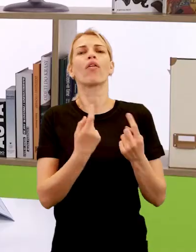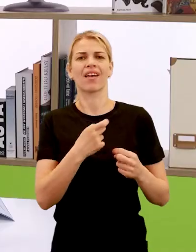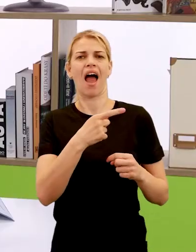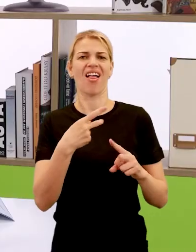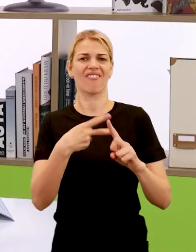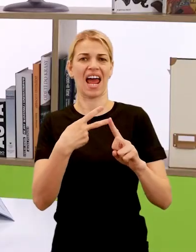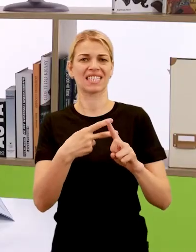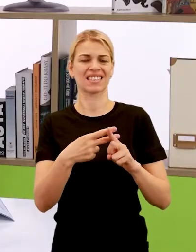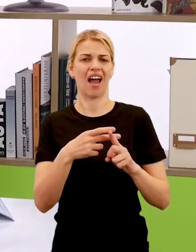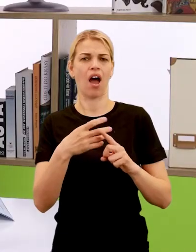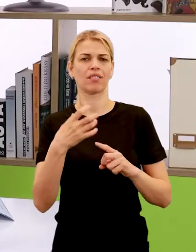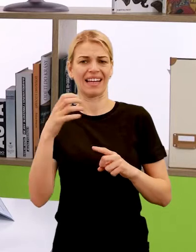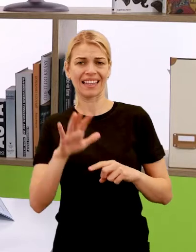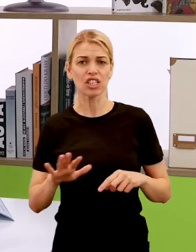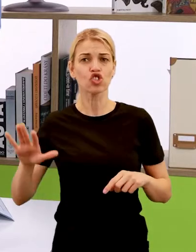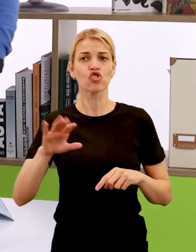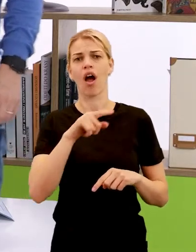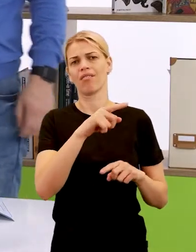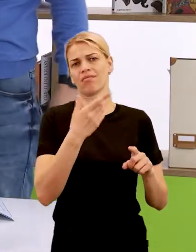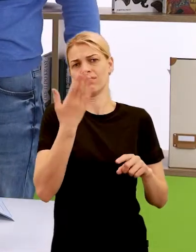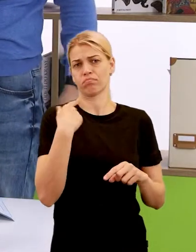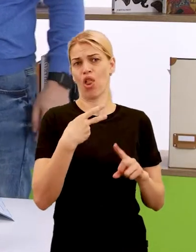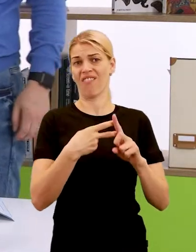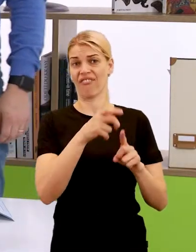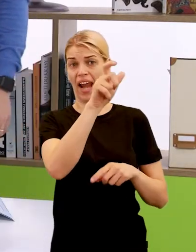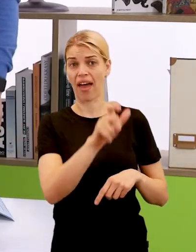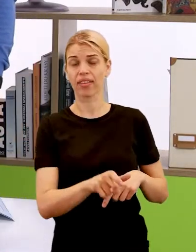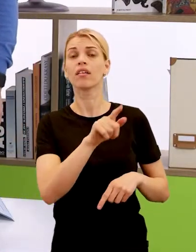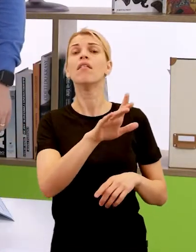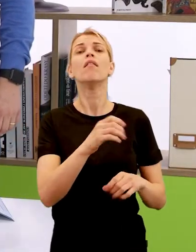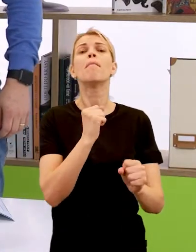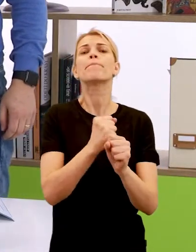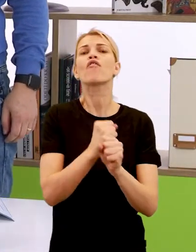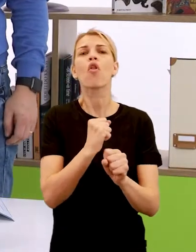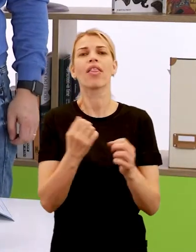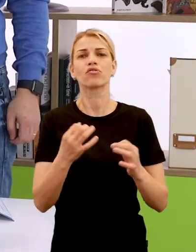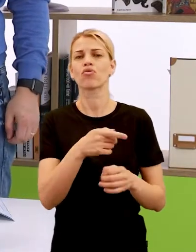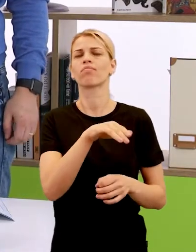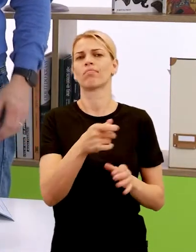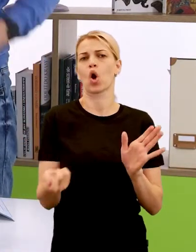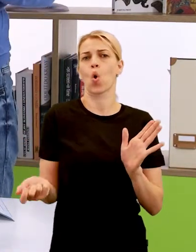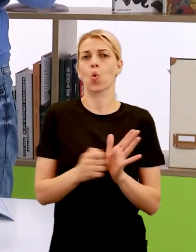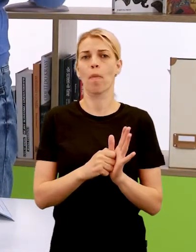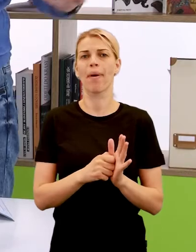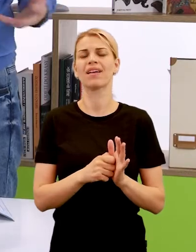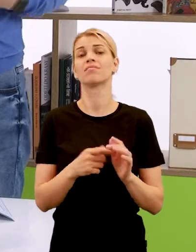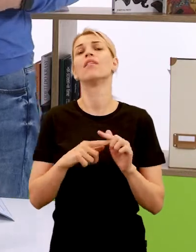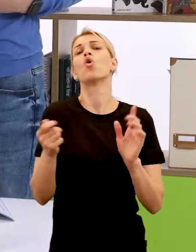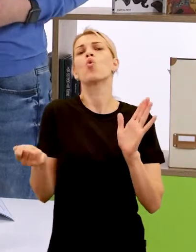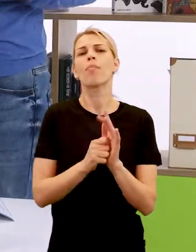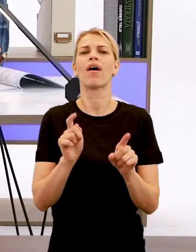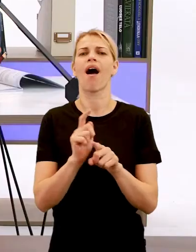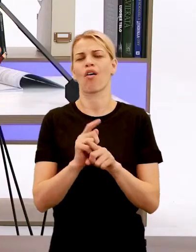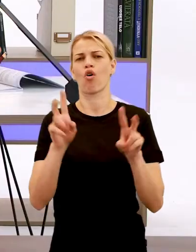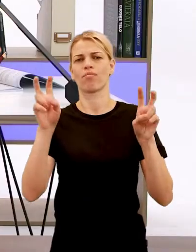ríše, bol to Frank a jeho povolaním bolo to, že bol kupec. Kupec, inými slovami by sme mohli